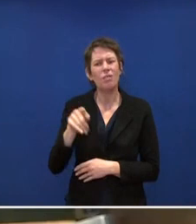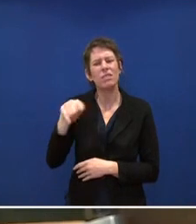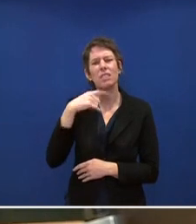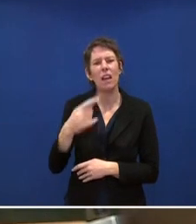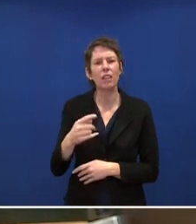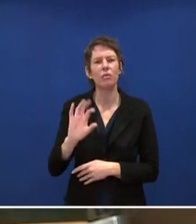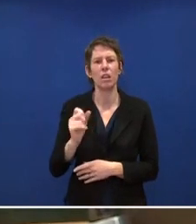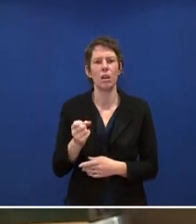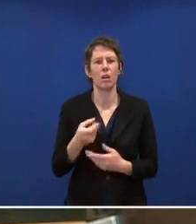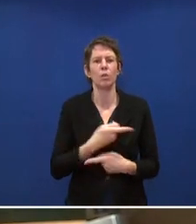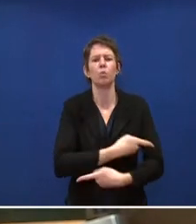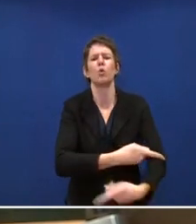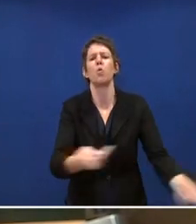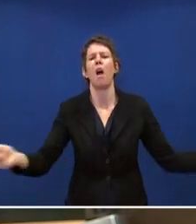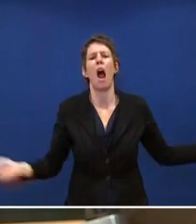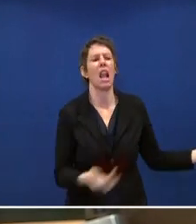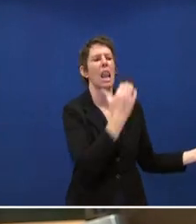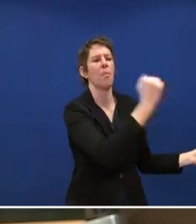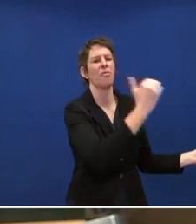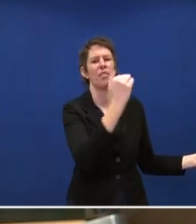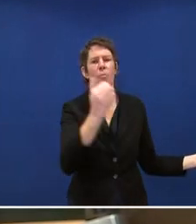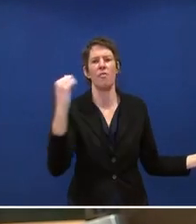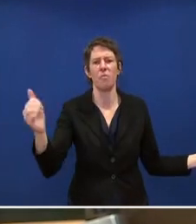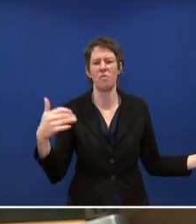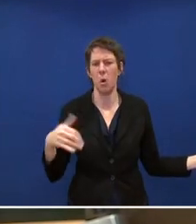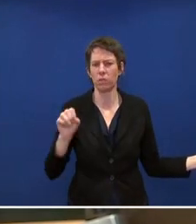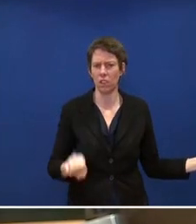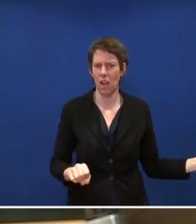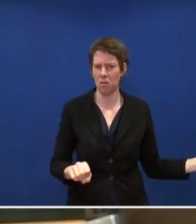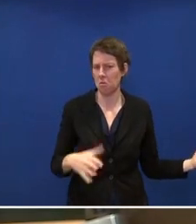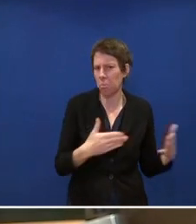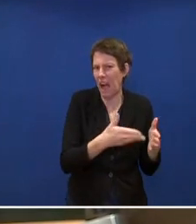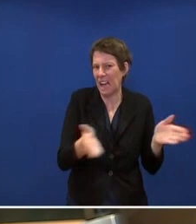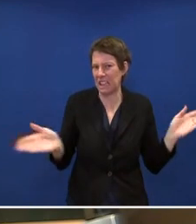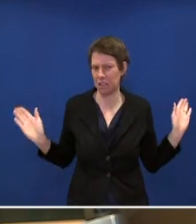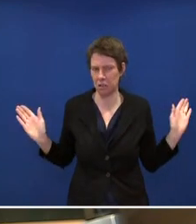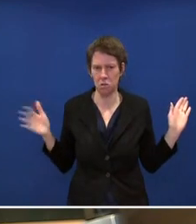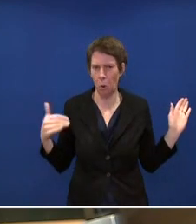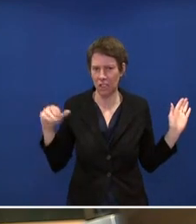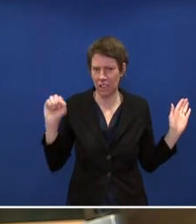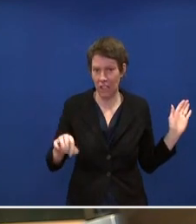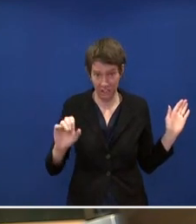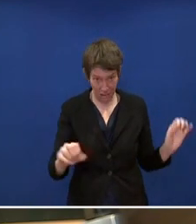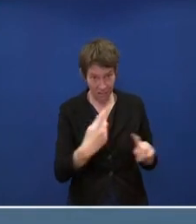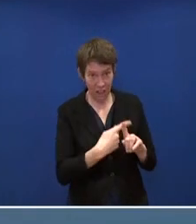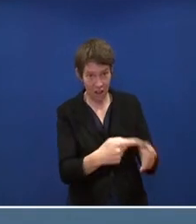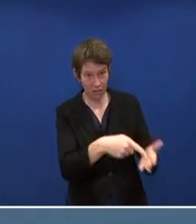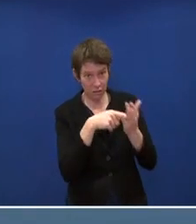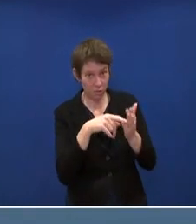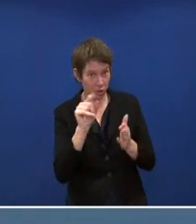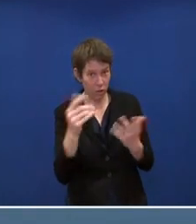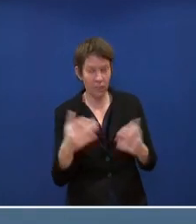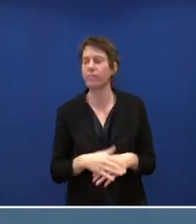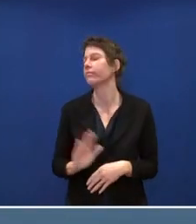dass Sie in breiter Fläche impfen können. Können Sie da vielleicht einfach ein paar Zahlen nennen? Nein, Zahlen kann ich Ihnen nicht nennen,